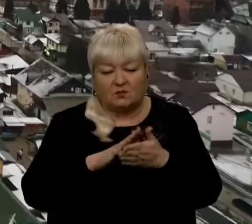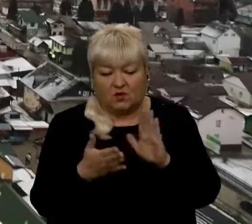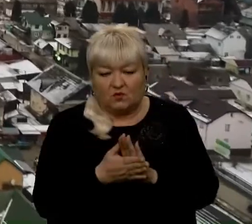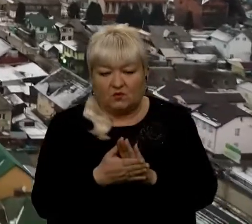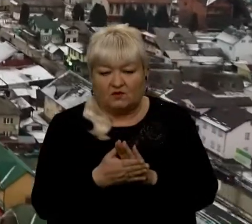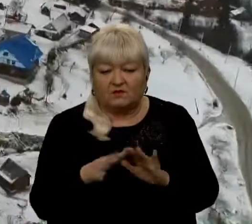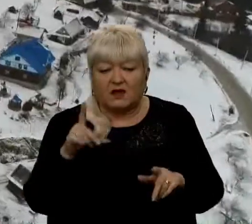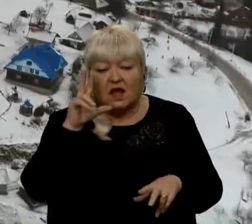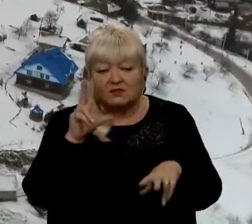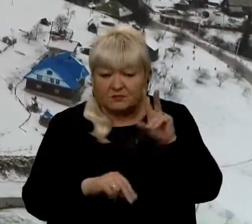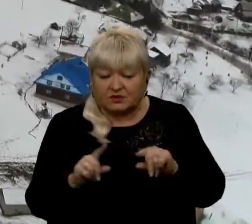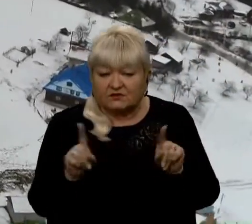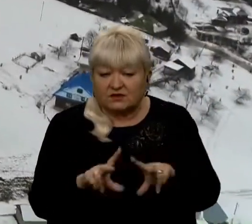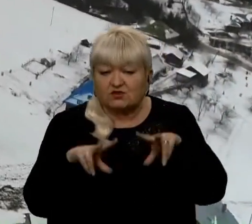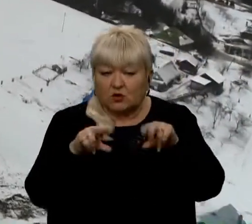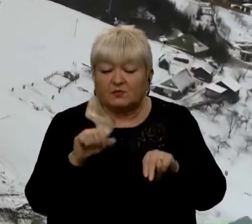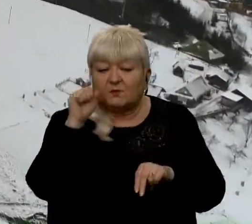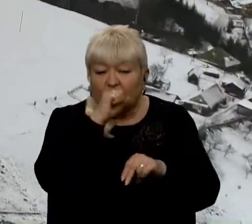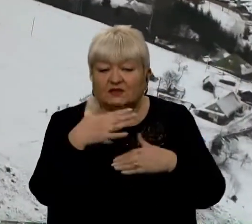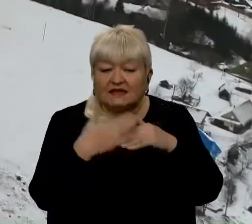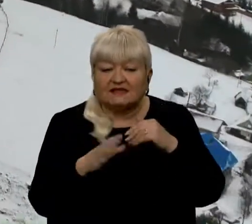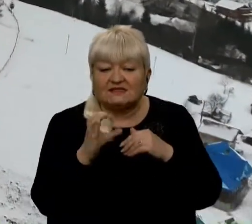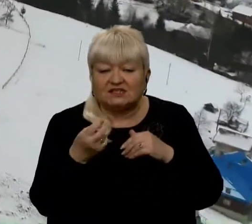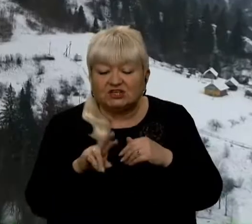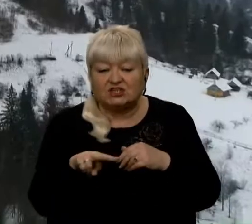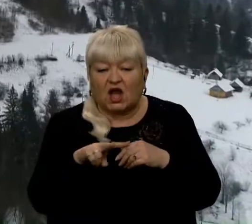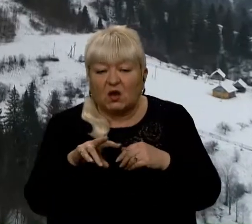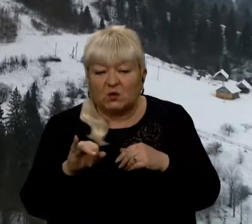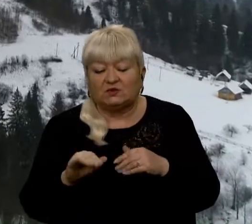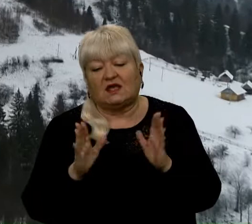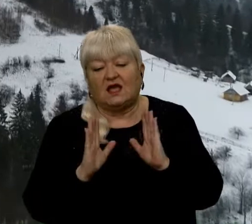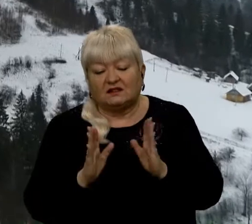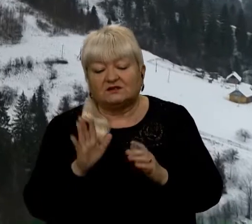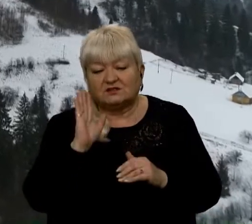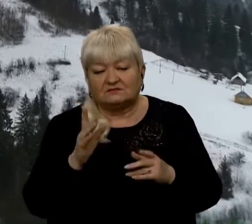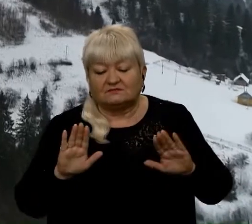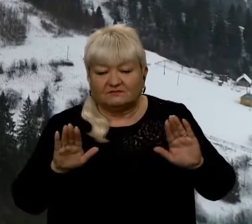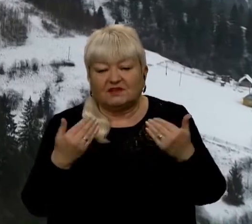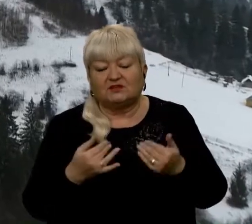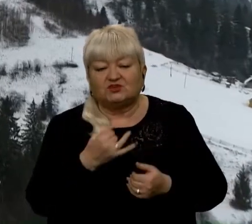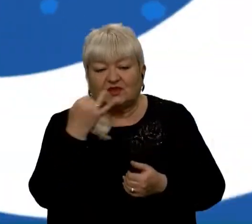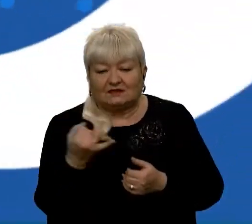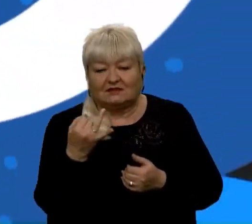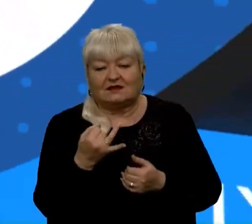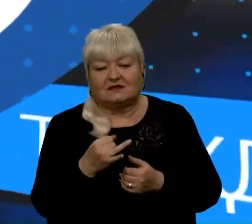обіцяні синоптиками морози на кінець січня і лютий лише підігріють інтерес туристів до курортів Славського.